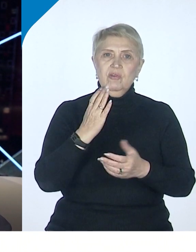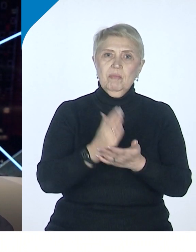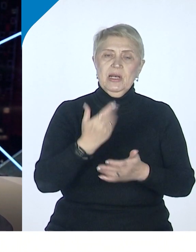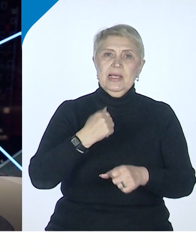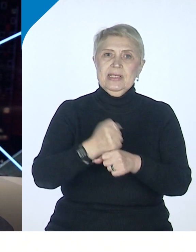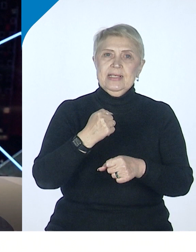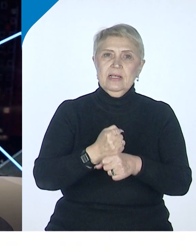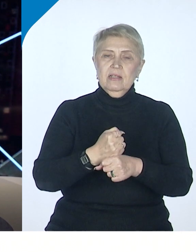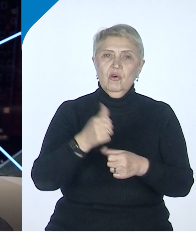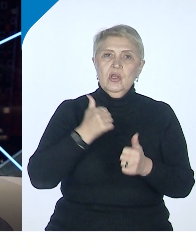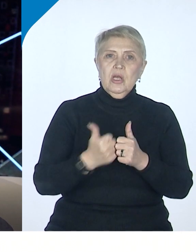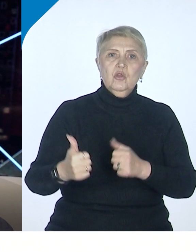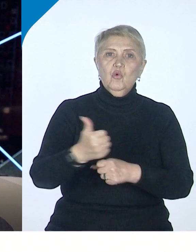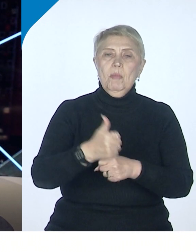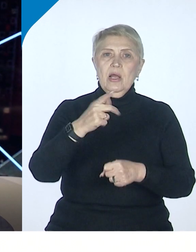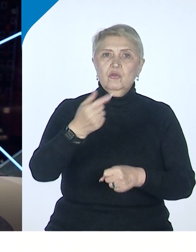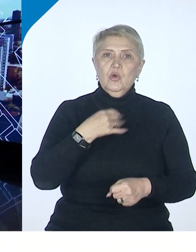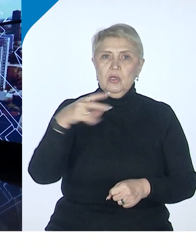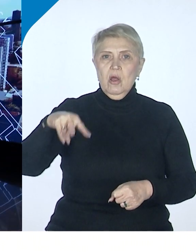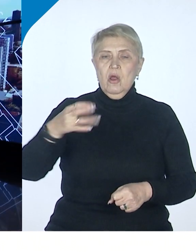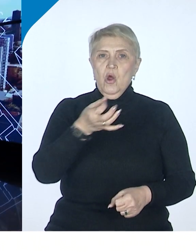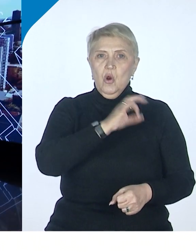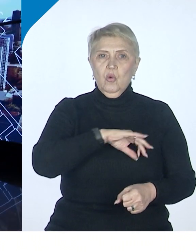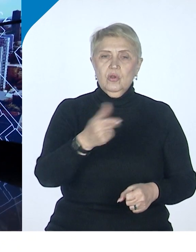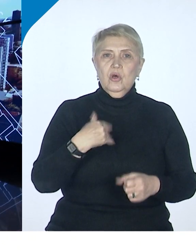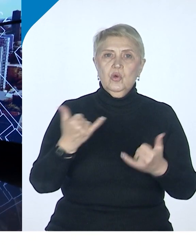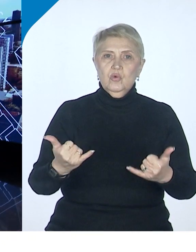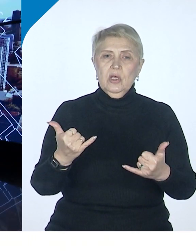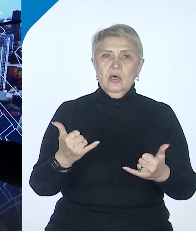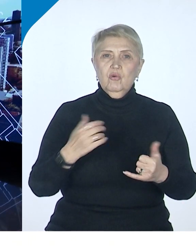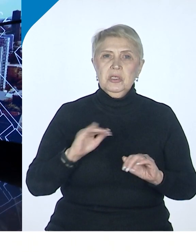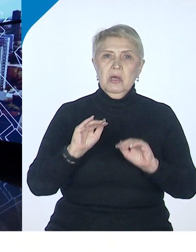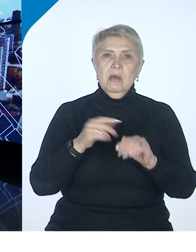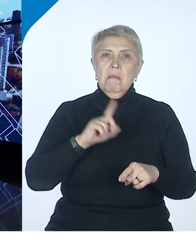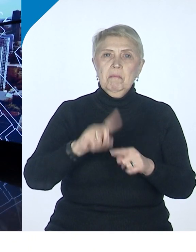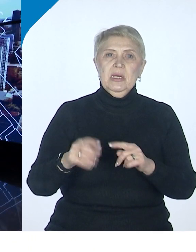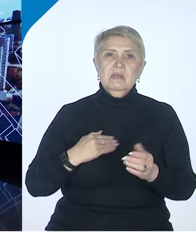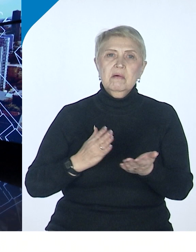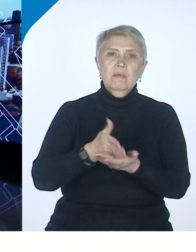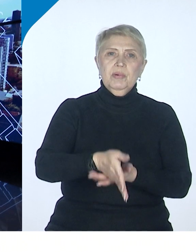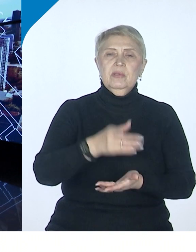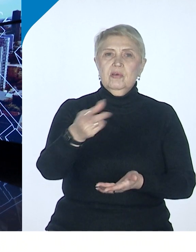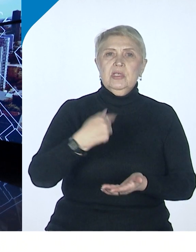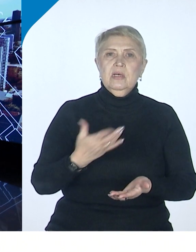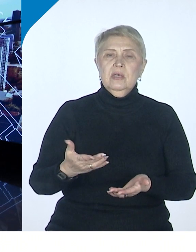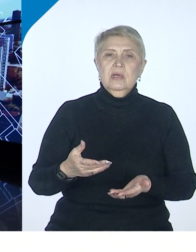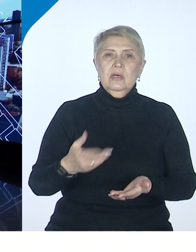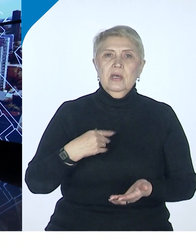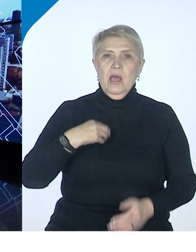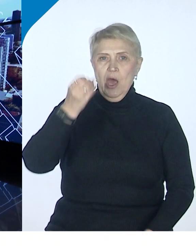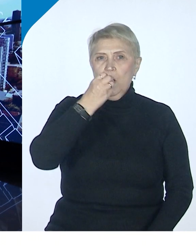особые льготы в этом отношении. Сюда ринулись японские фирмы, особенно в лесную промышленность, в рыбную промышленность,